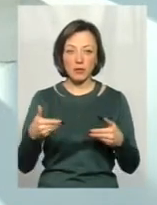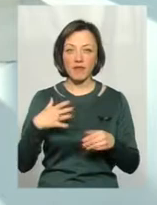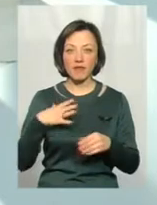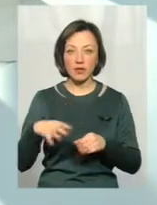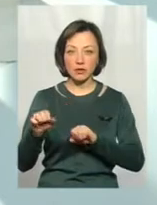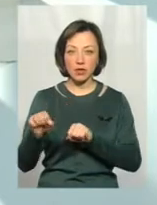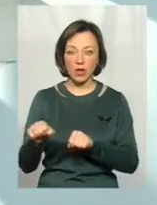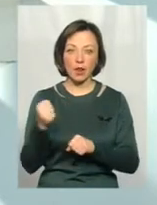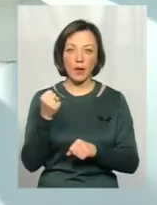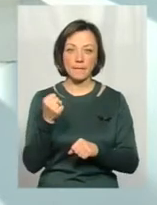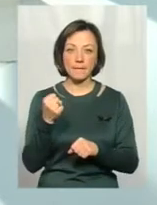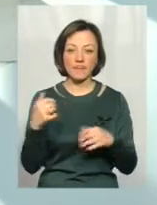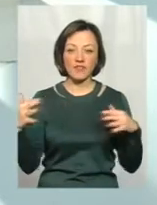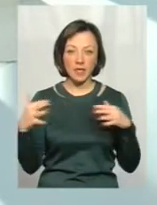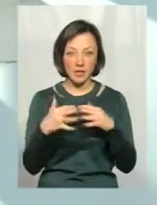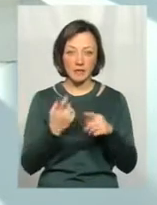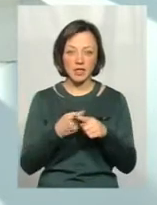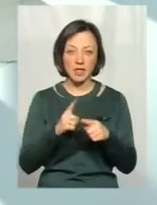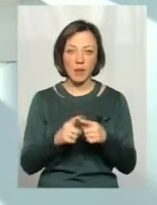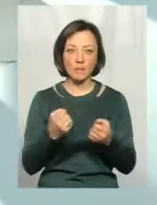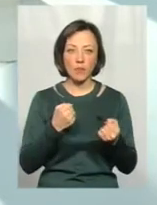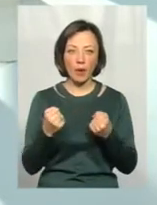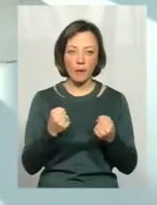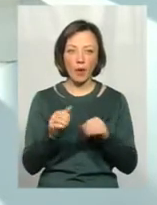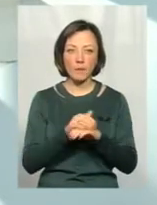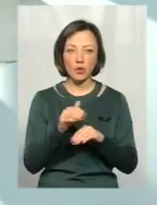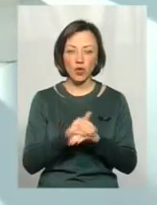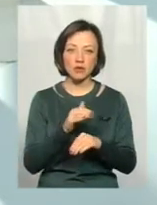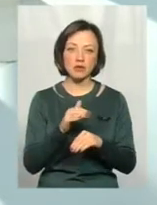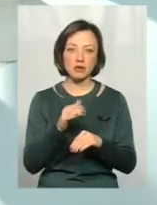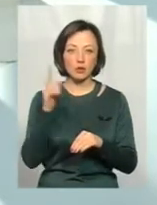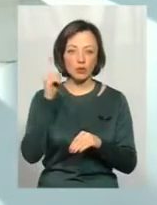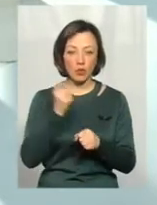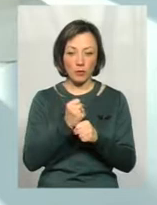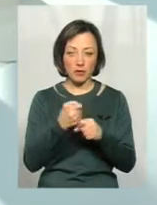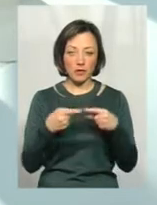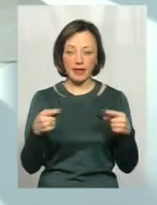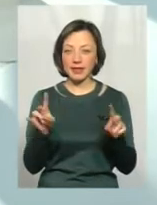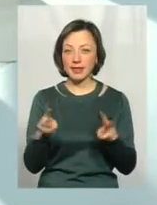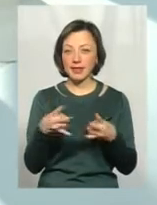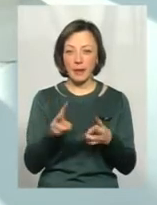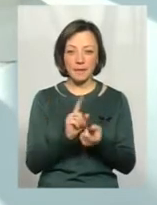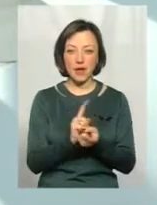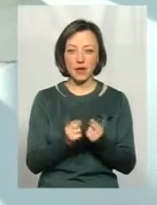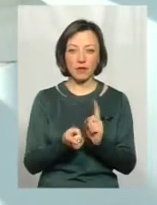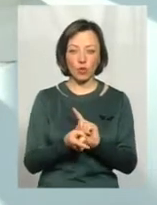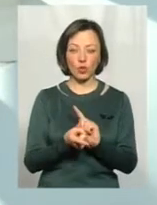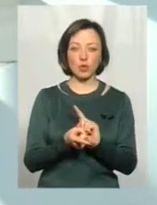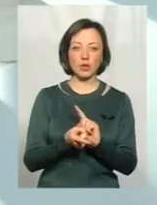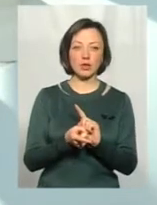у цій війні, у цій боротьбі. Будь ласка, робіть ці речі, не робіть, не перетворюйте